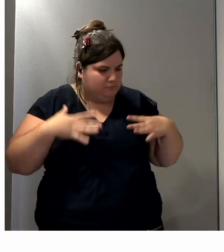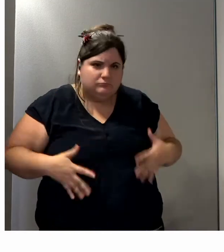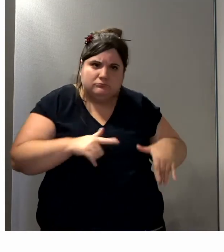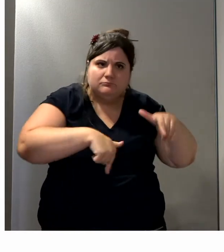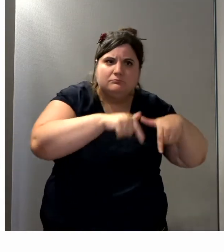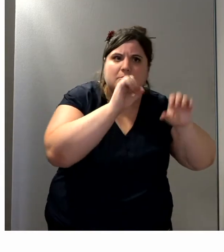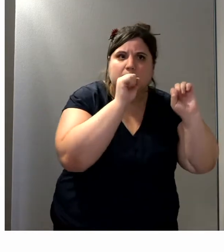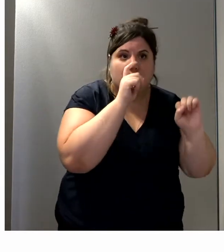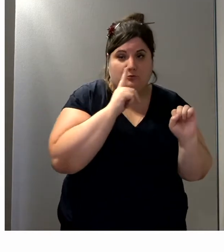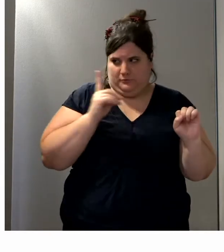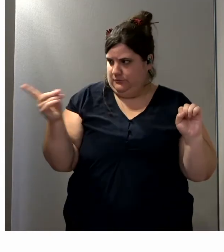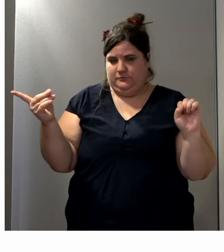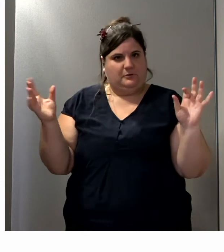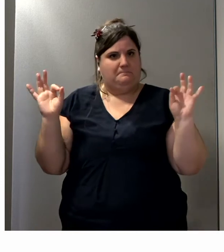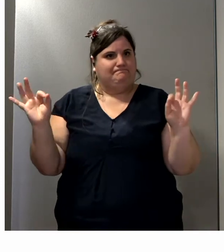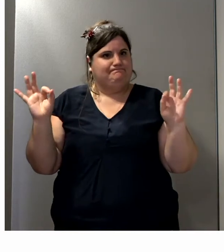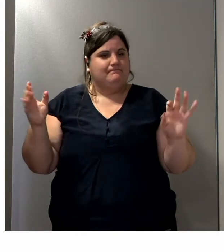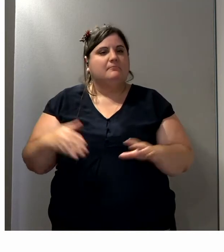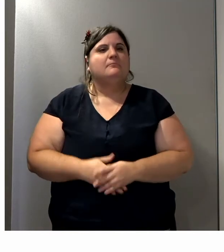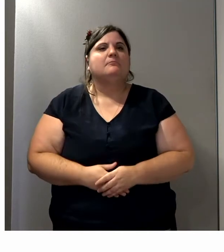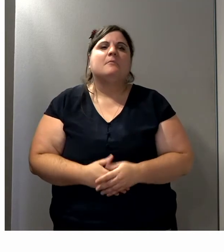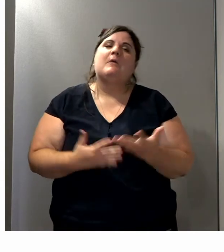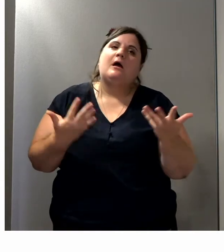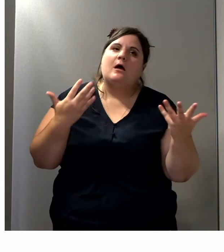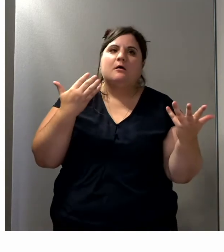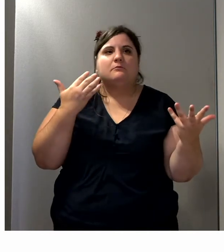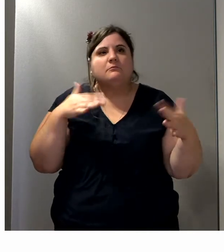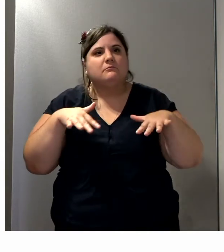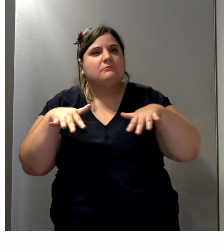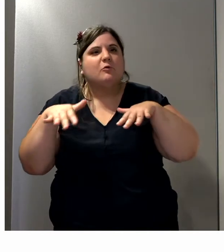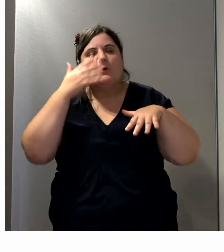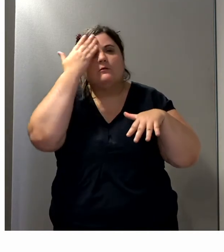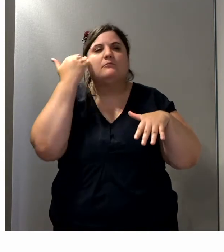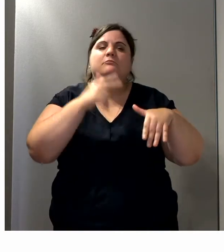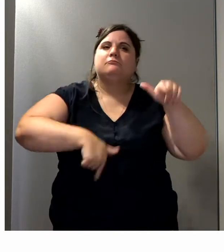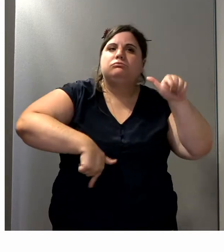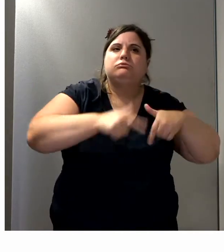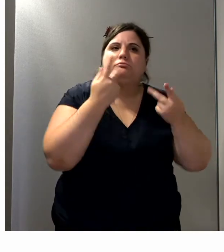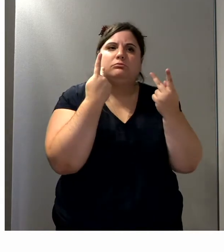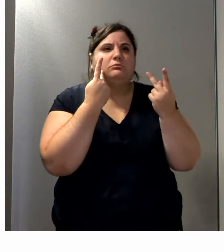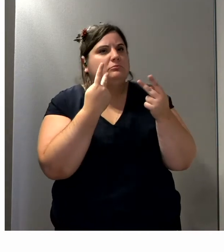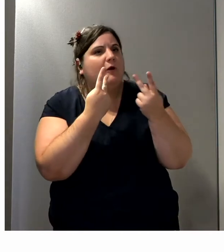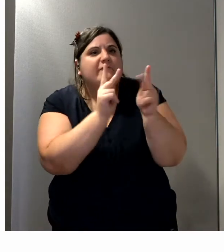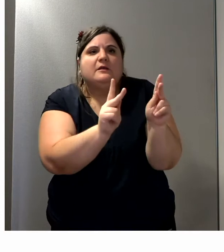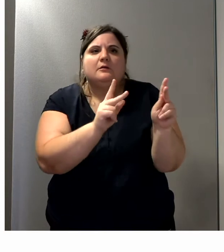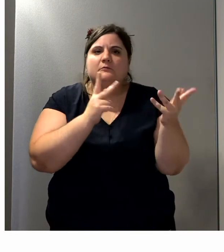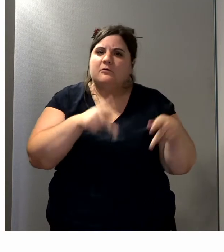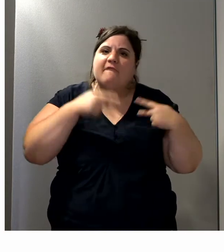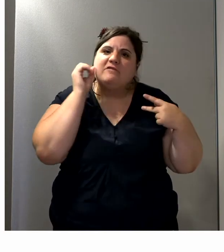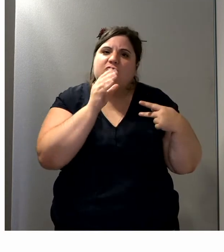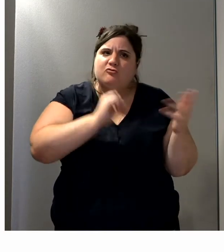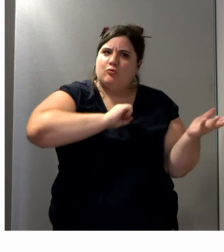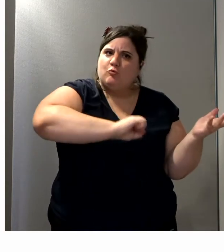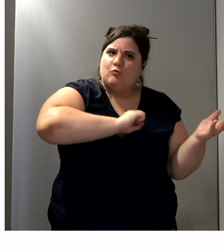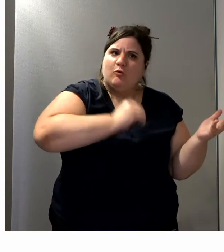pour l'instant à une vitesse qui est à peu près la moitié d'un marcheur urbain rapide, mais